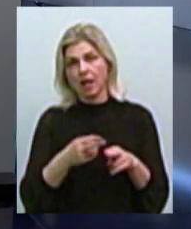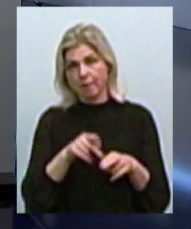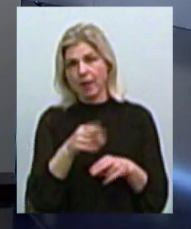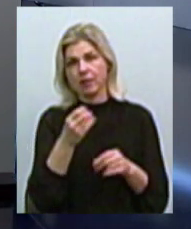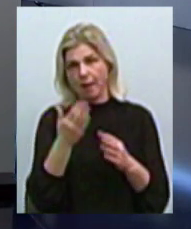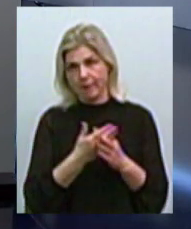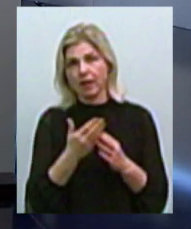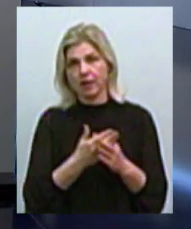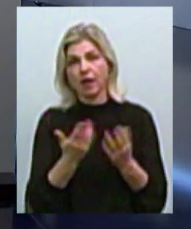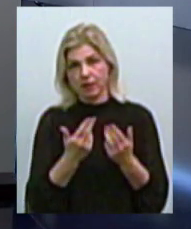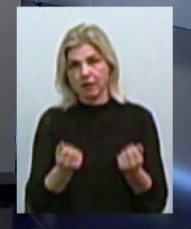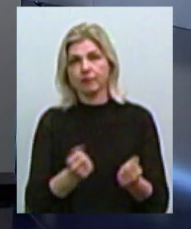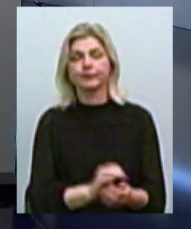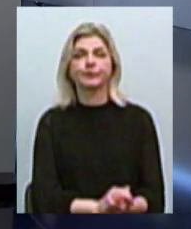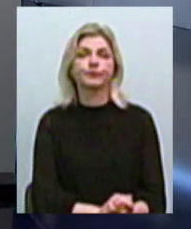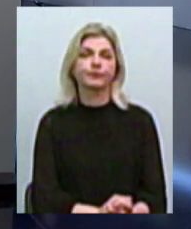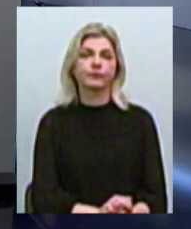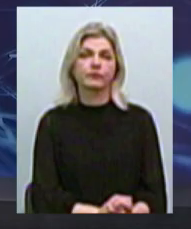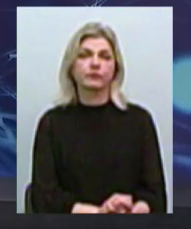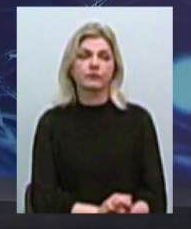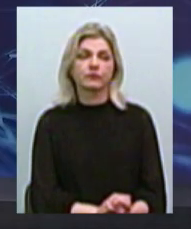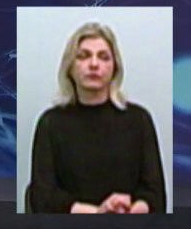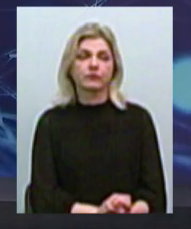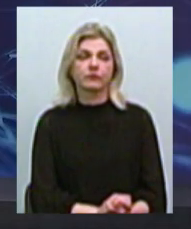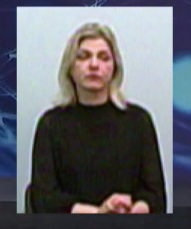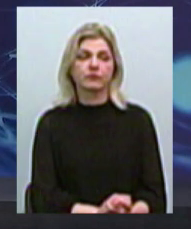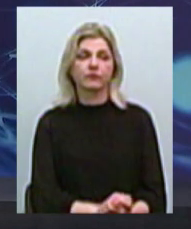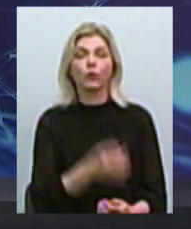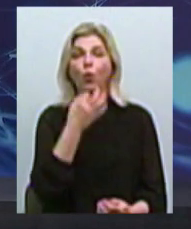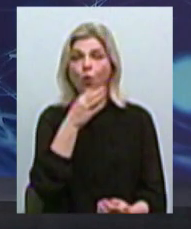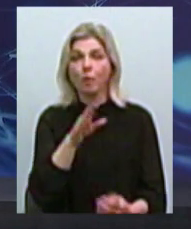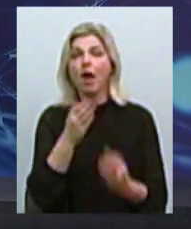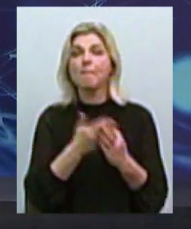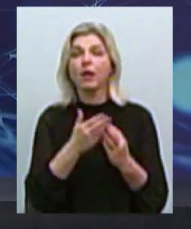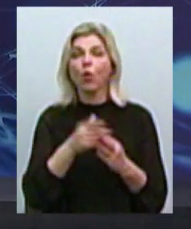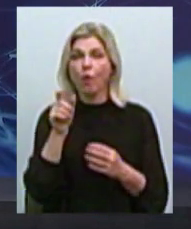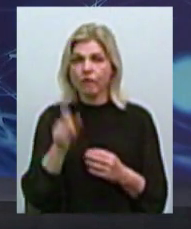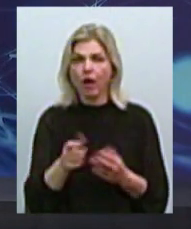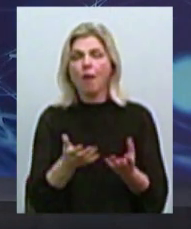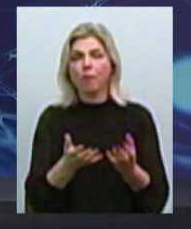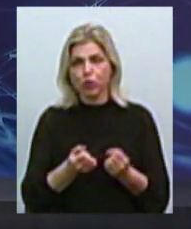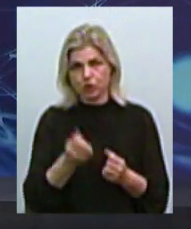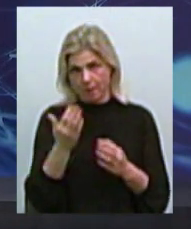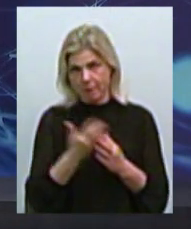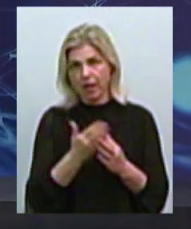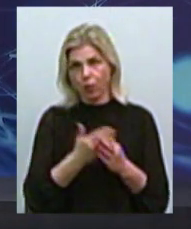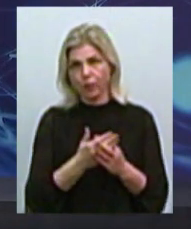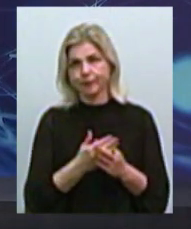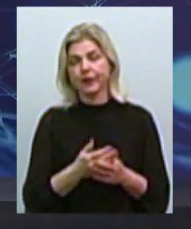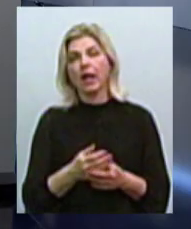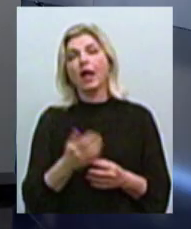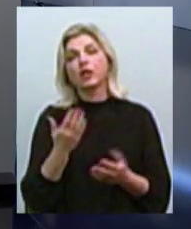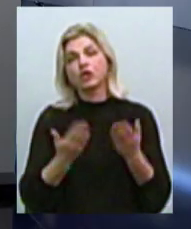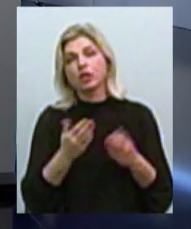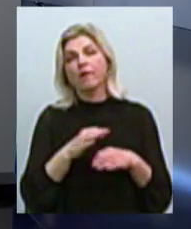пельги? Да. Олена Александровна сказала, что любая пельговая получает пельгу. Скажите, пожалуйста, а